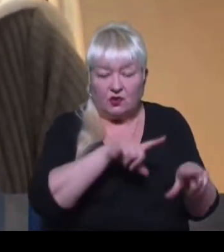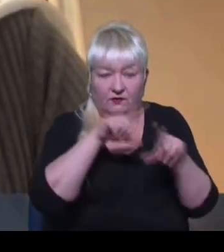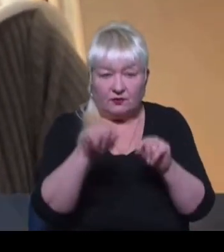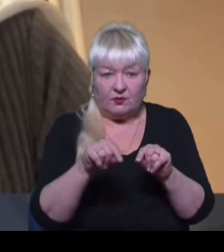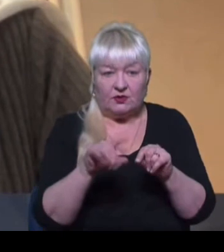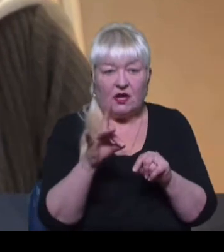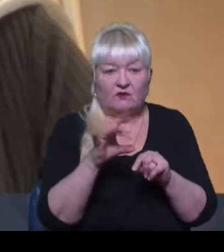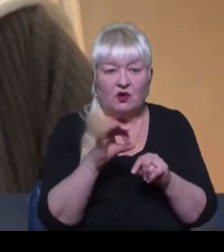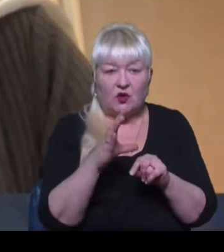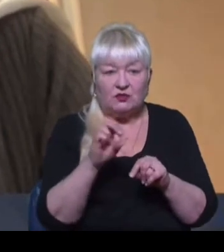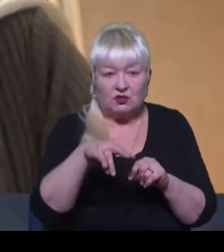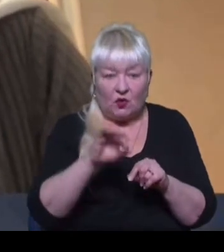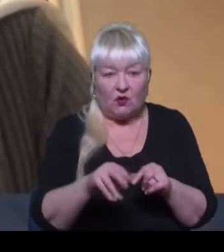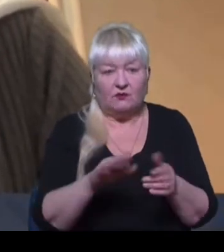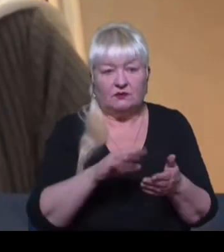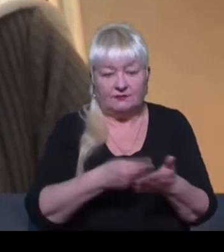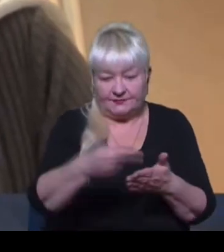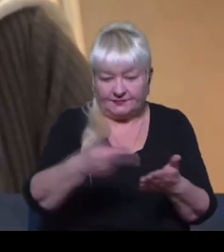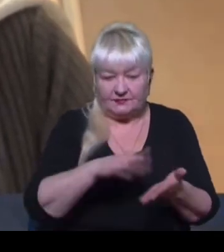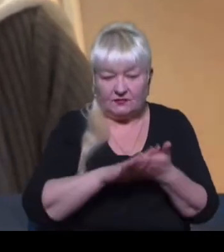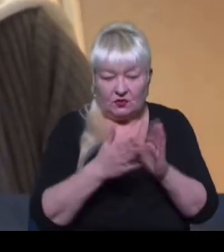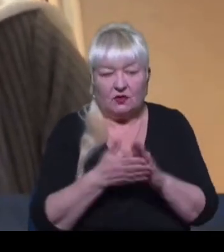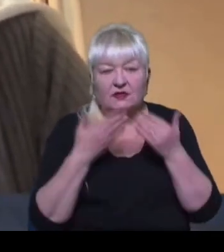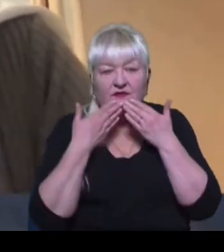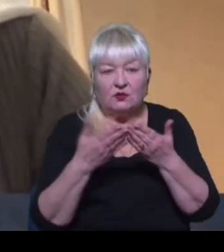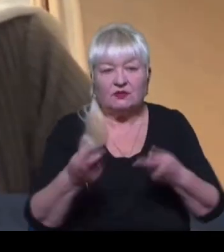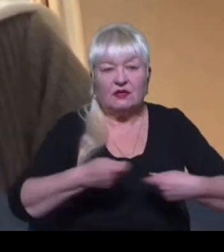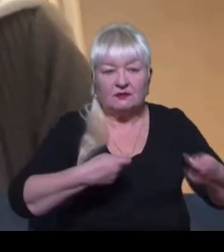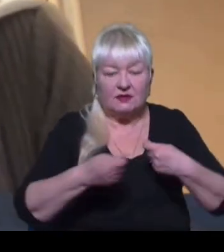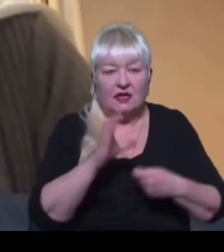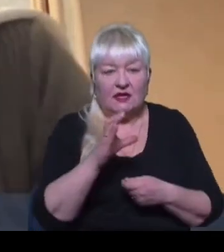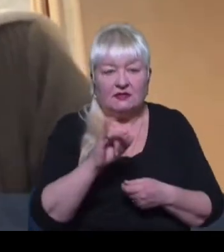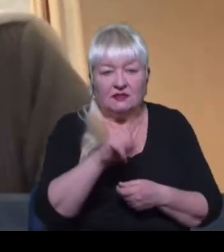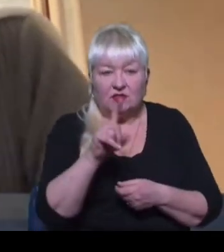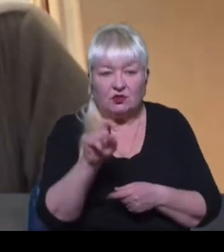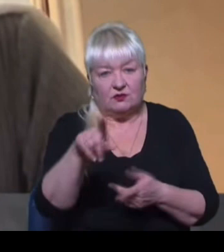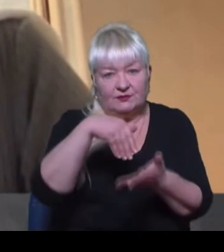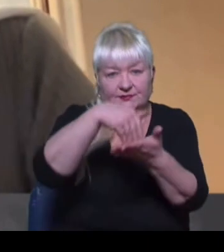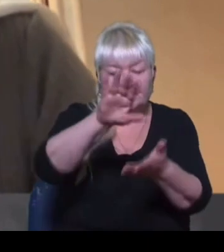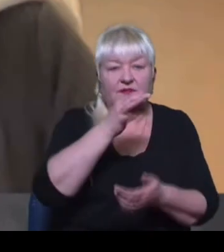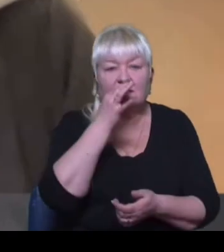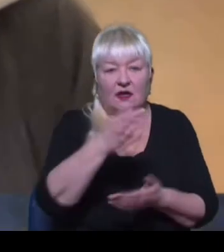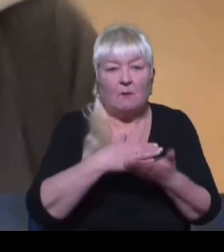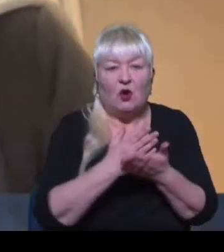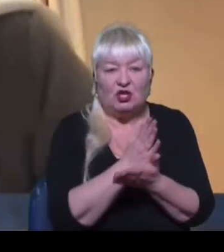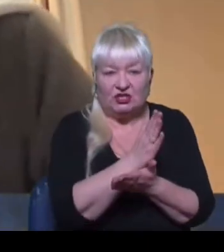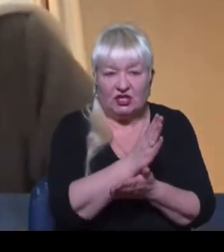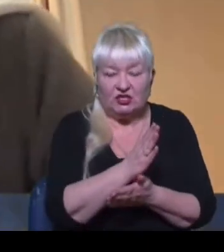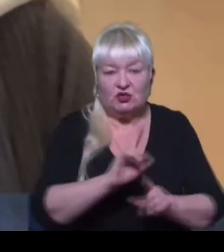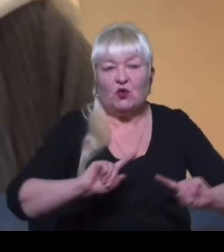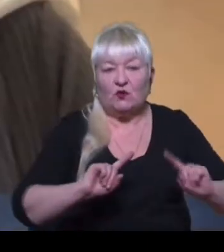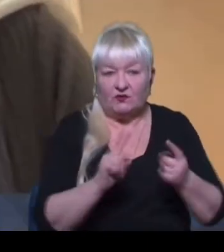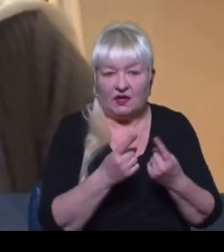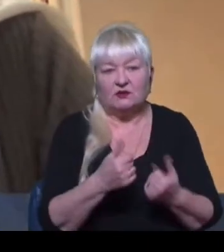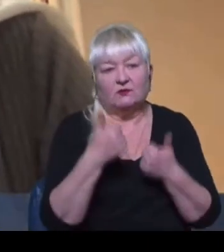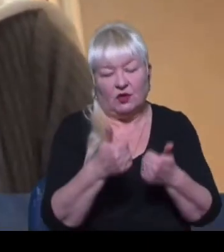-на-Дону, уклав договір та звернувся до адміністрації СІЗО. Йому відмовили і сказали, що політичного в'язня достатньо